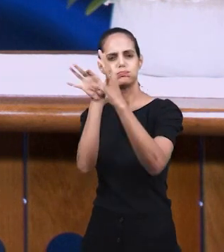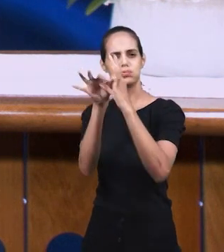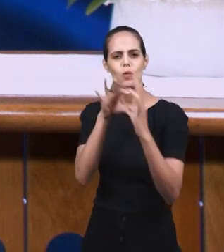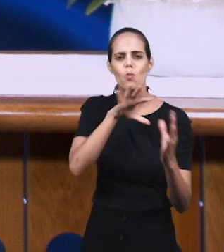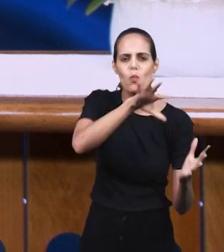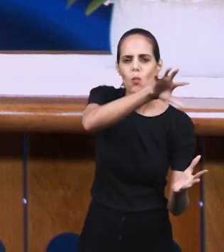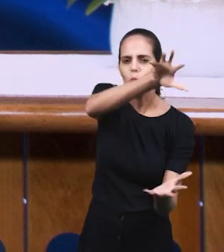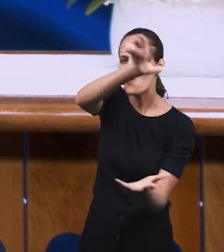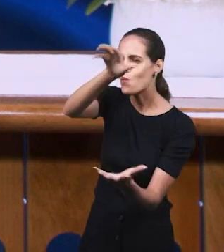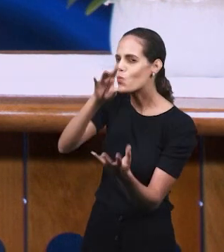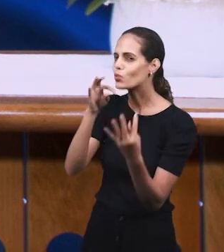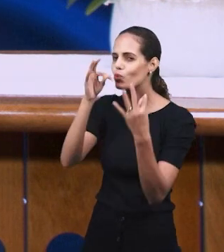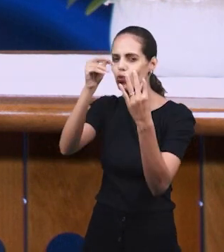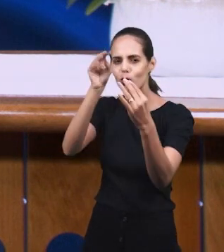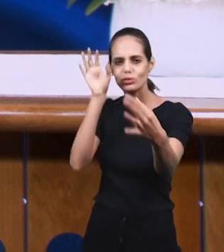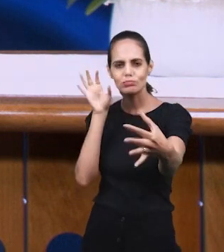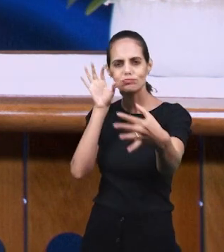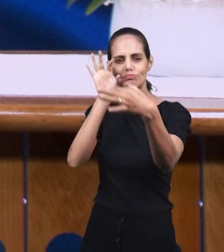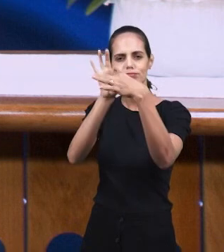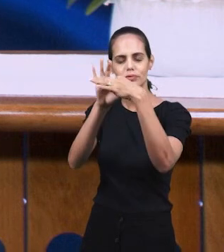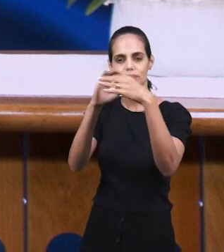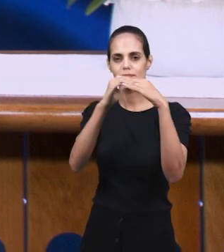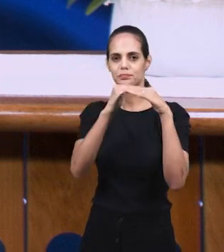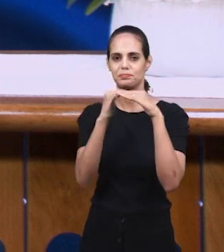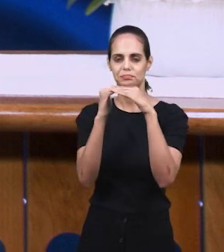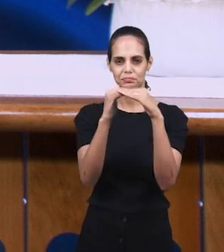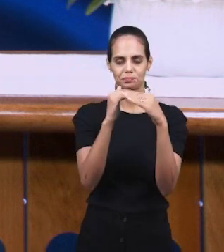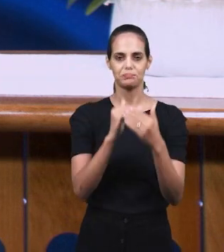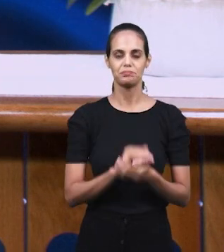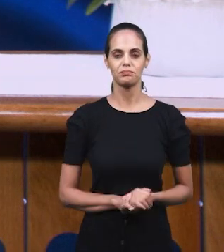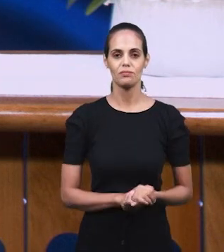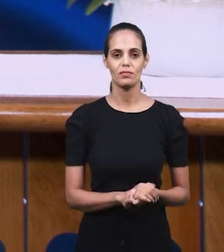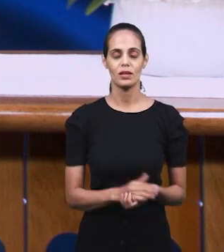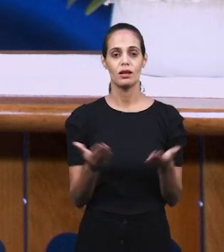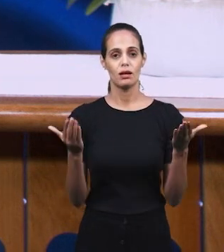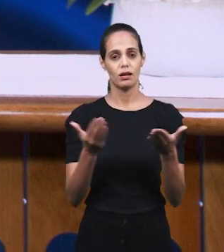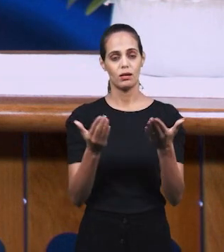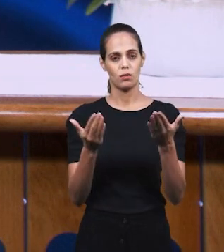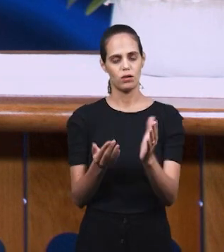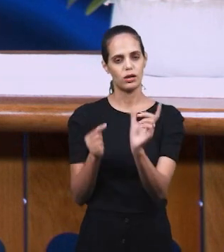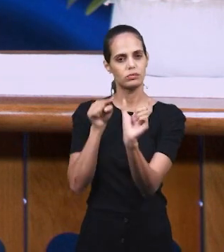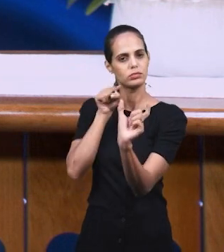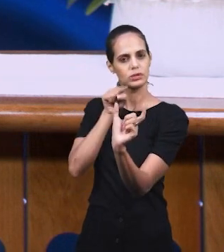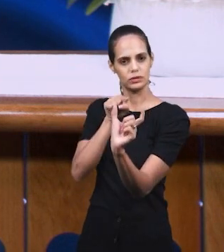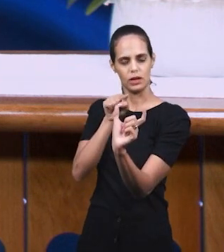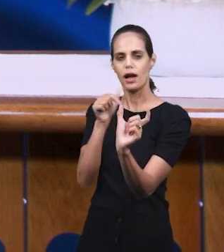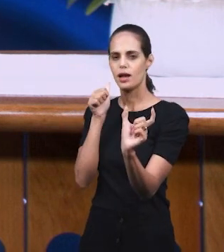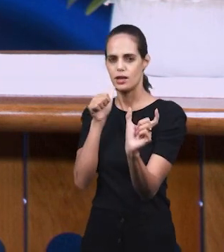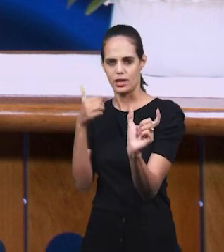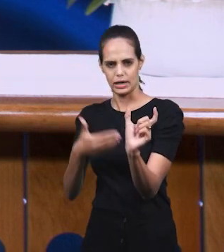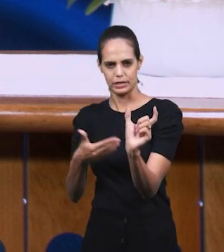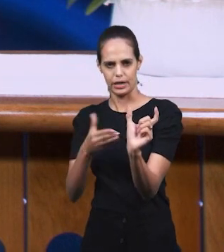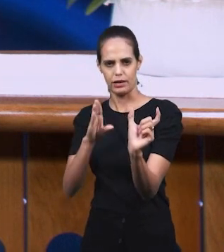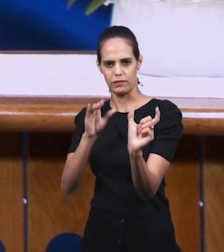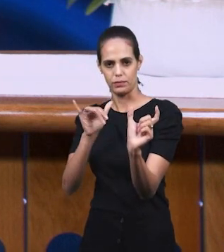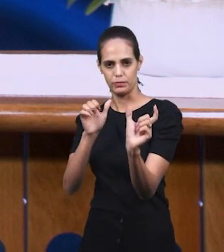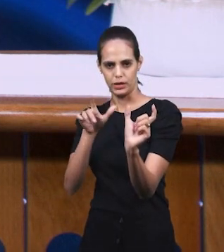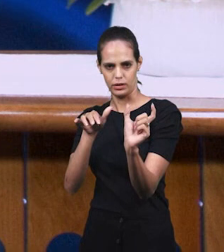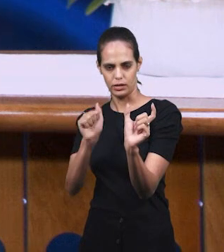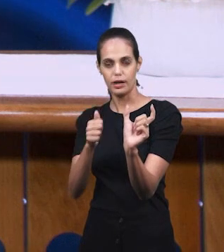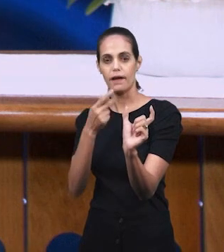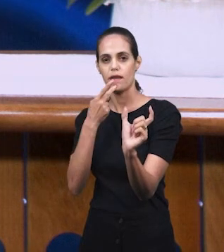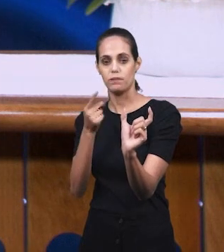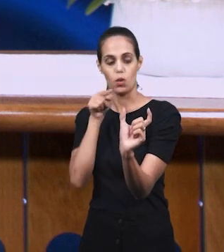Давайте мы услышим слово, вспомним такую фразу с истребьянки, она